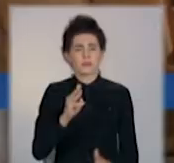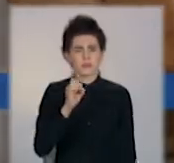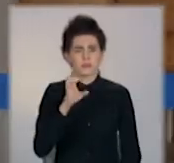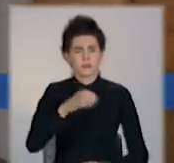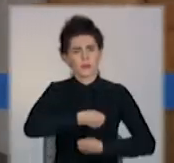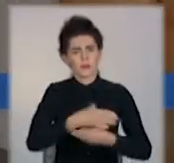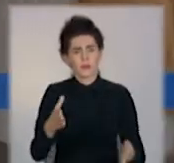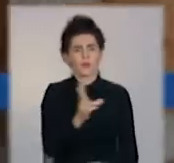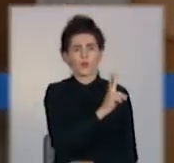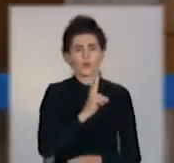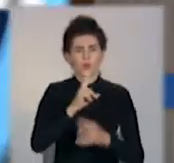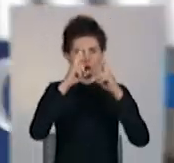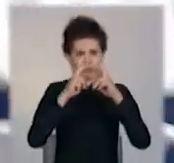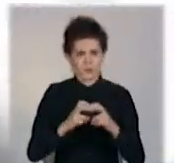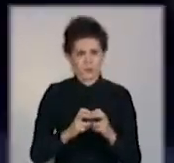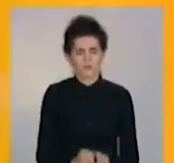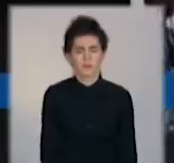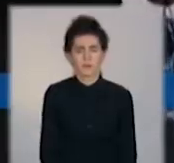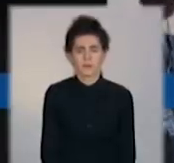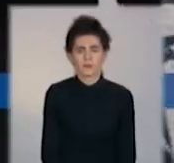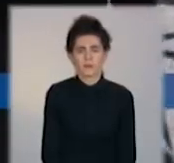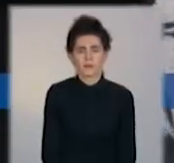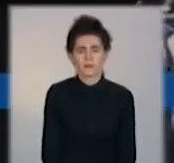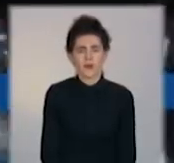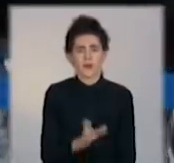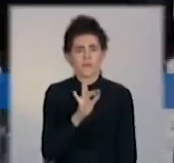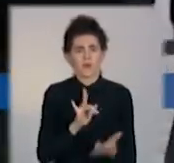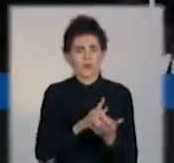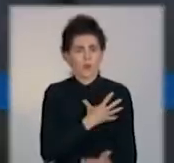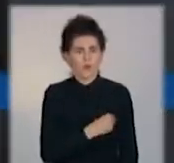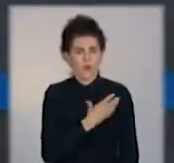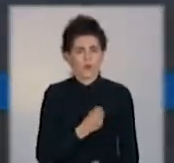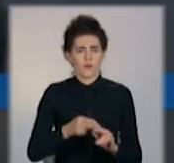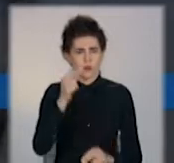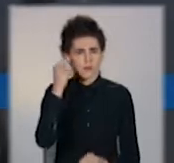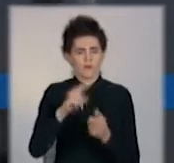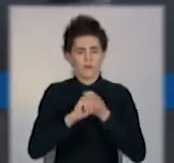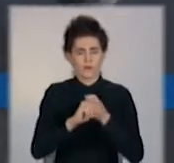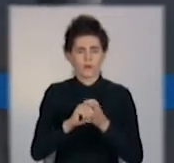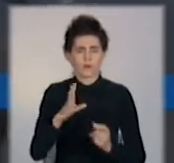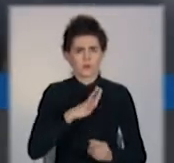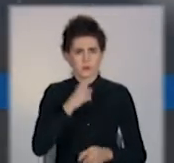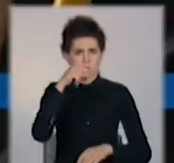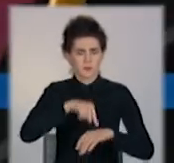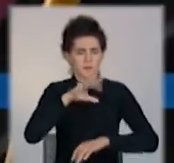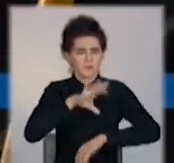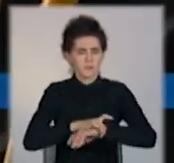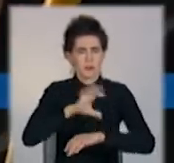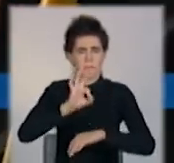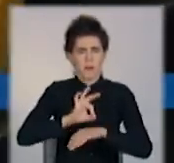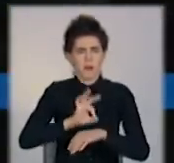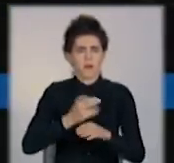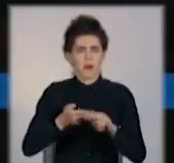обстежать вон? У Львові на COVID-19 заразилися працівники міського транспорту. Чи